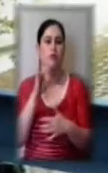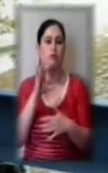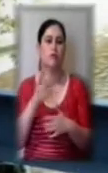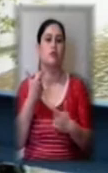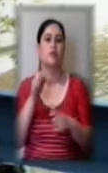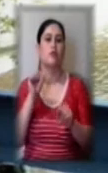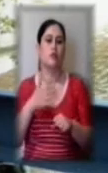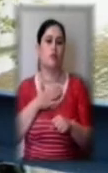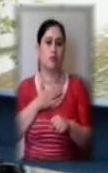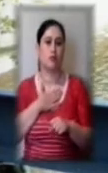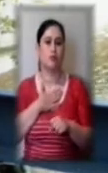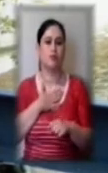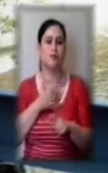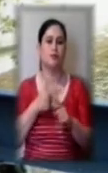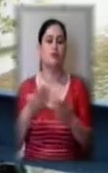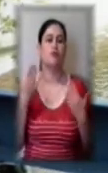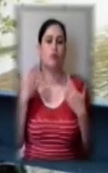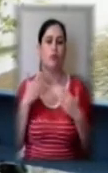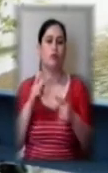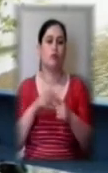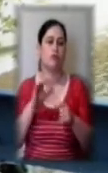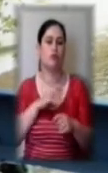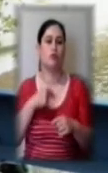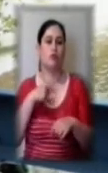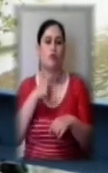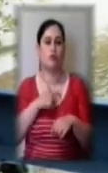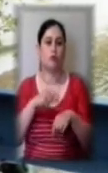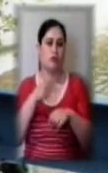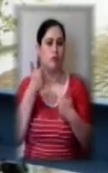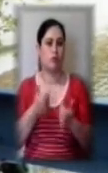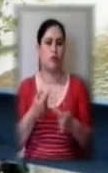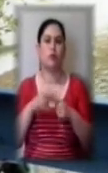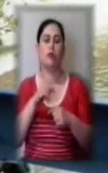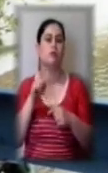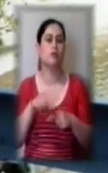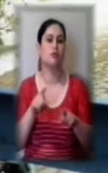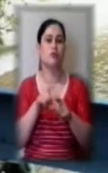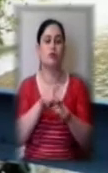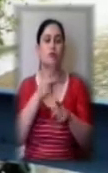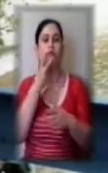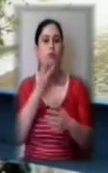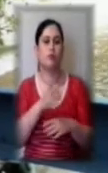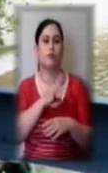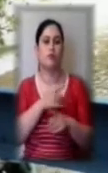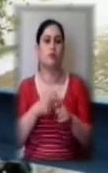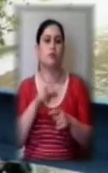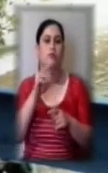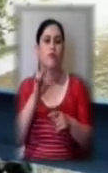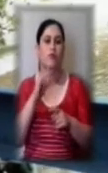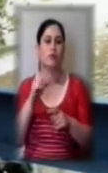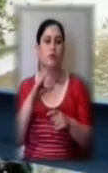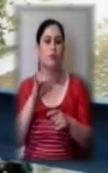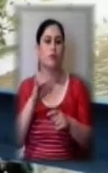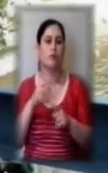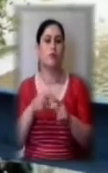відпочиваючі дуже себе комфортно почувають. Окрім цього, ви також бачили, скважина на острові Малипотемкінський, ми